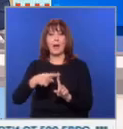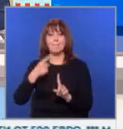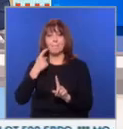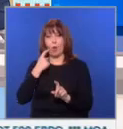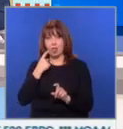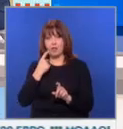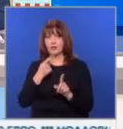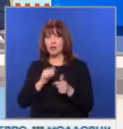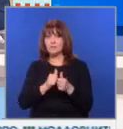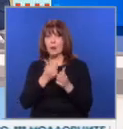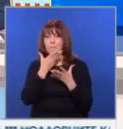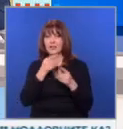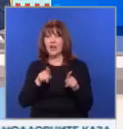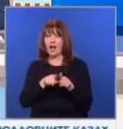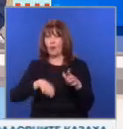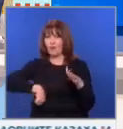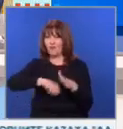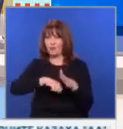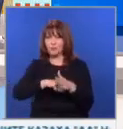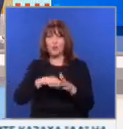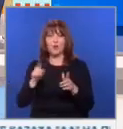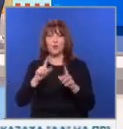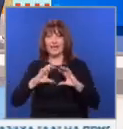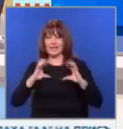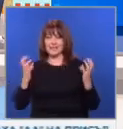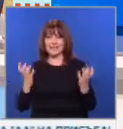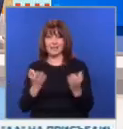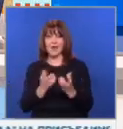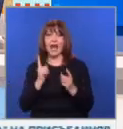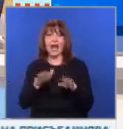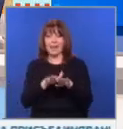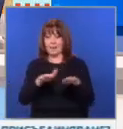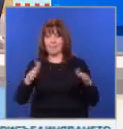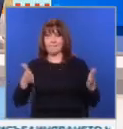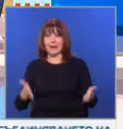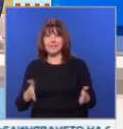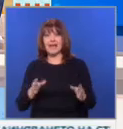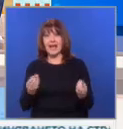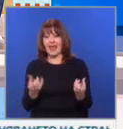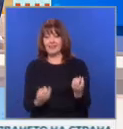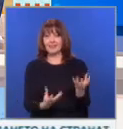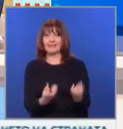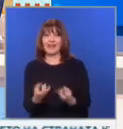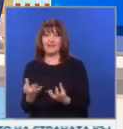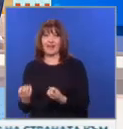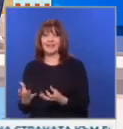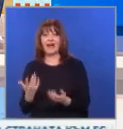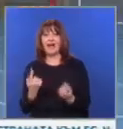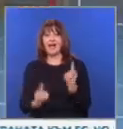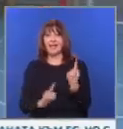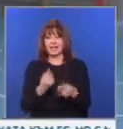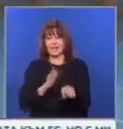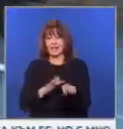Този спорт много прилича на футбол, но не се играе на стадиона на маса и както на тревата, играта с ръце е забранена.